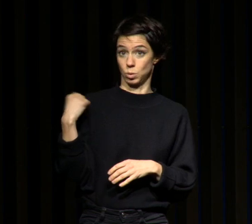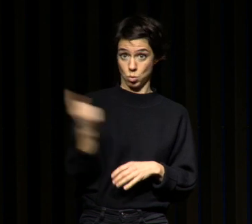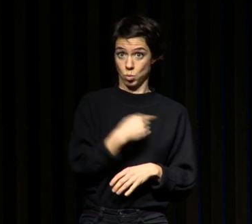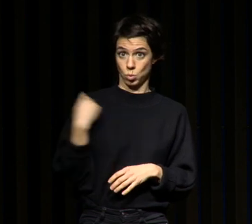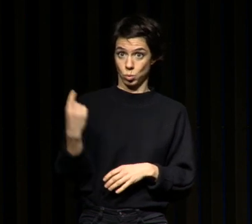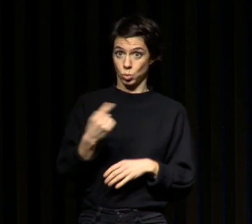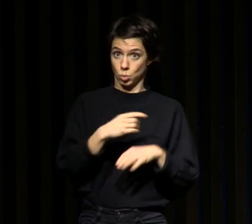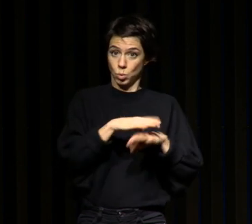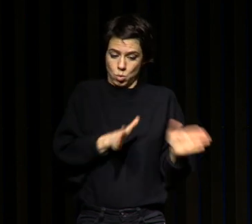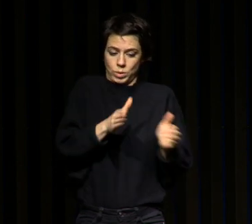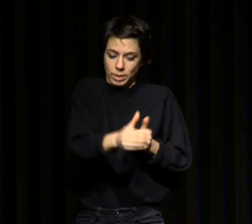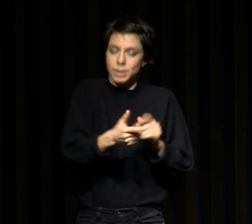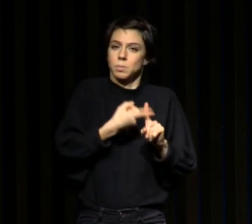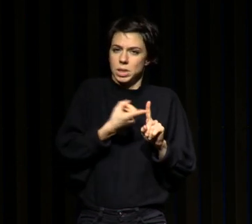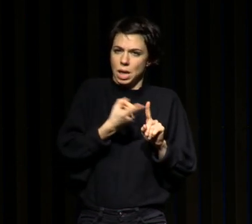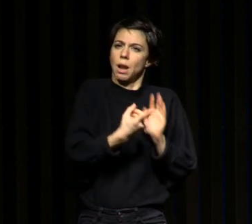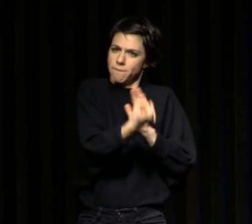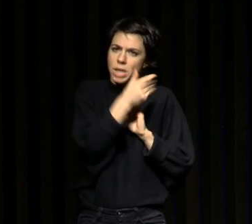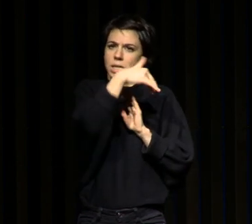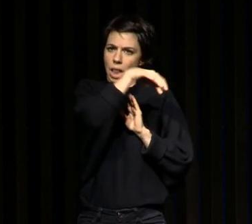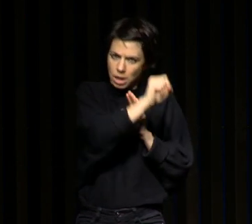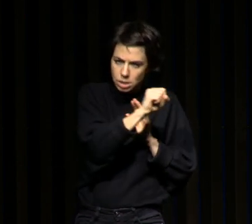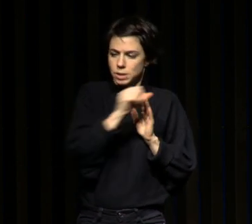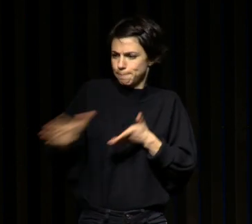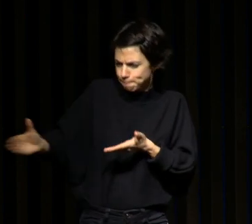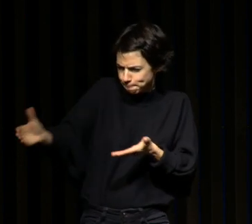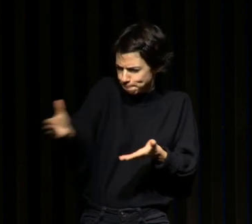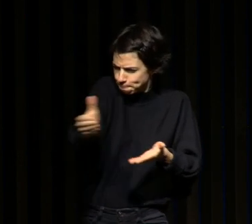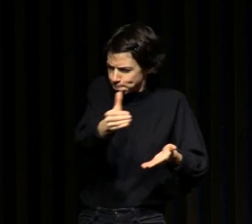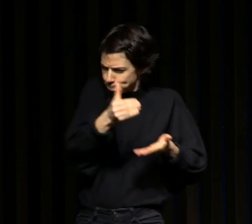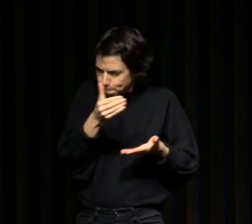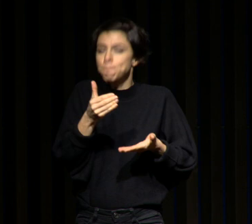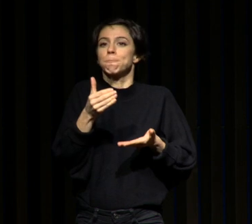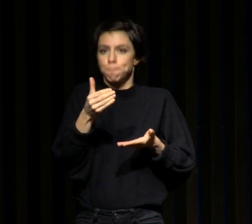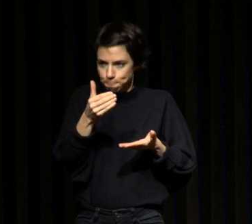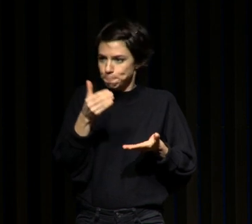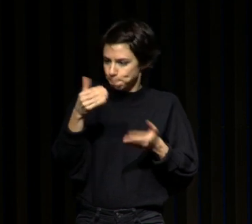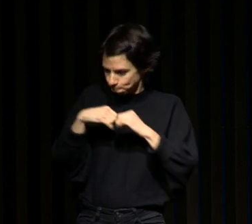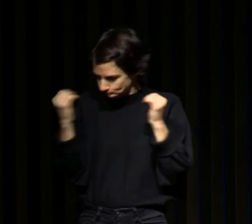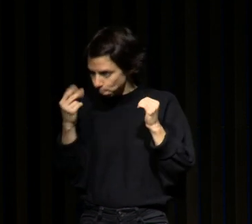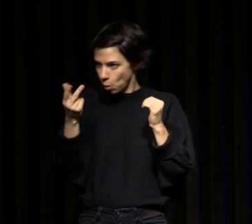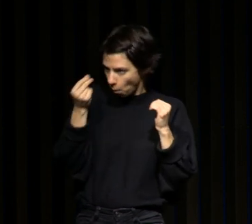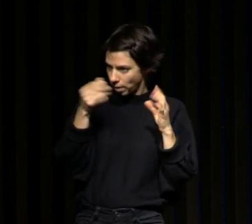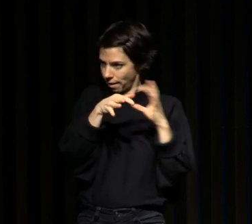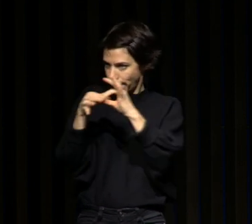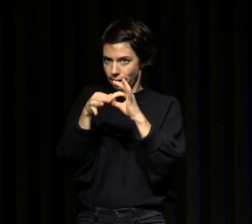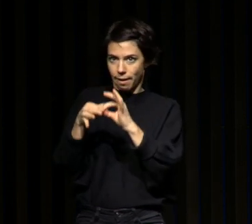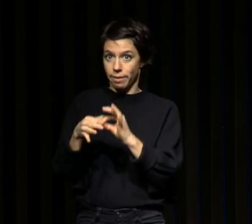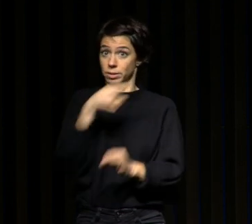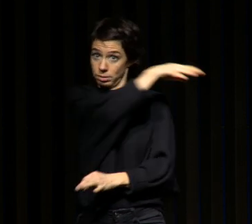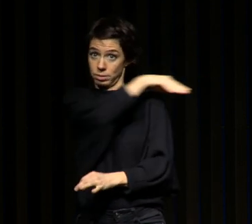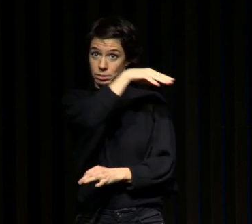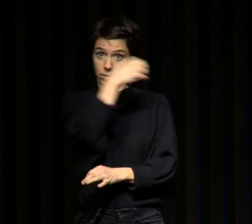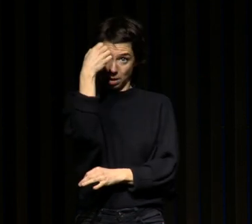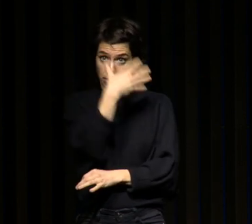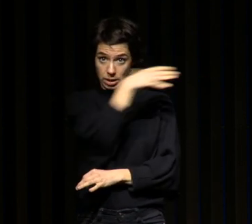données avec mon unité de recherche CNRS pour avoir une meilleure compréhension de ces liens et des chercheurs américains ont aussi